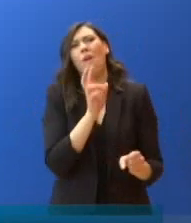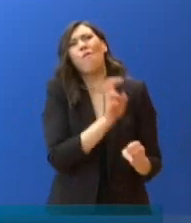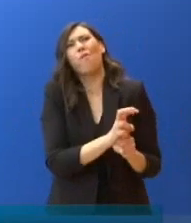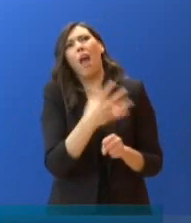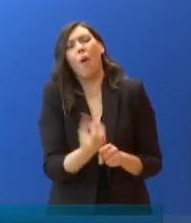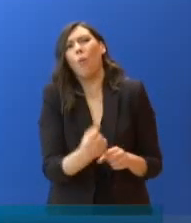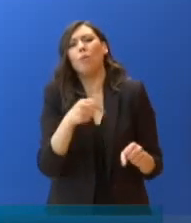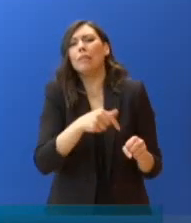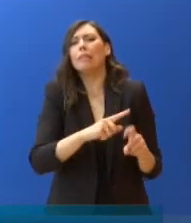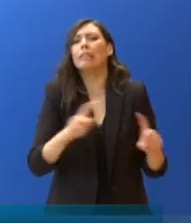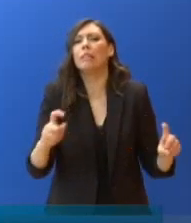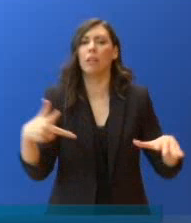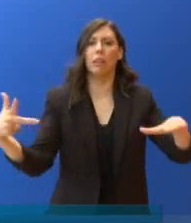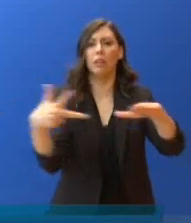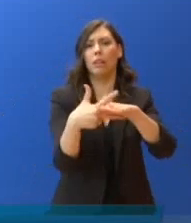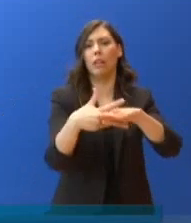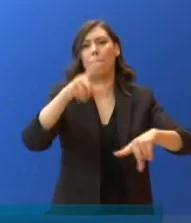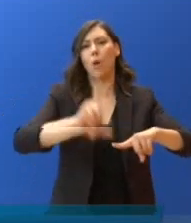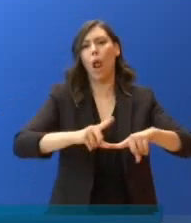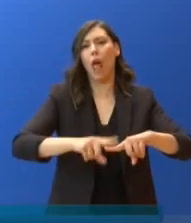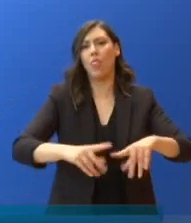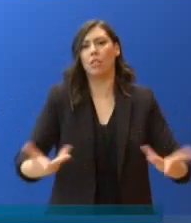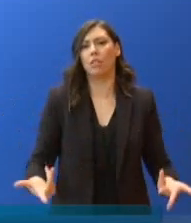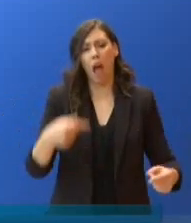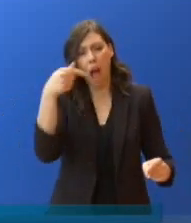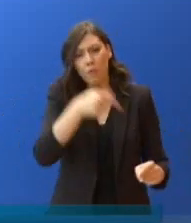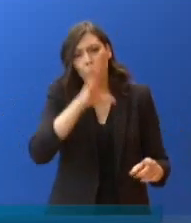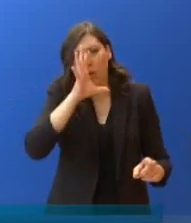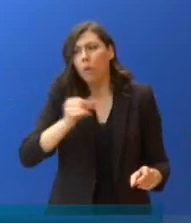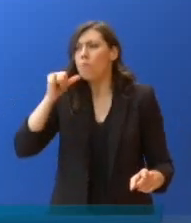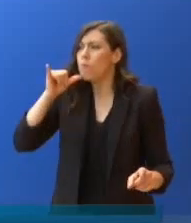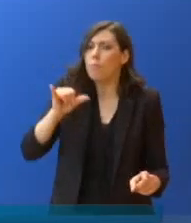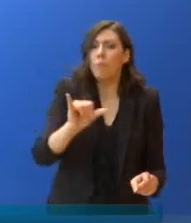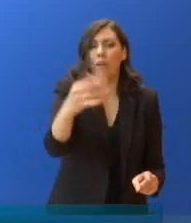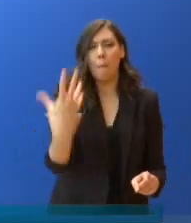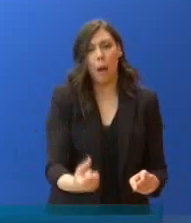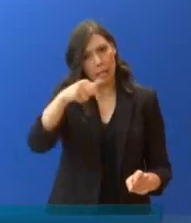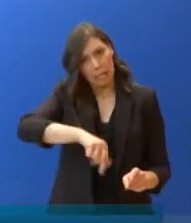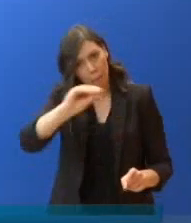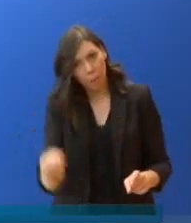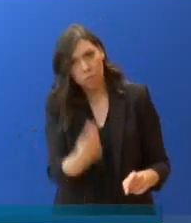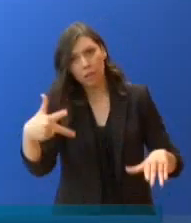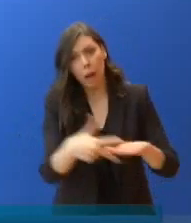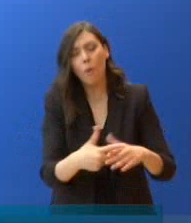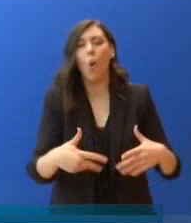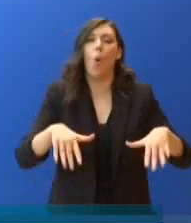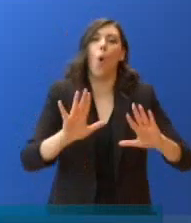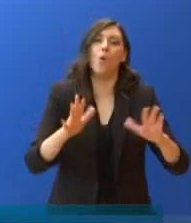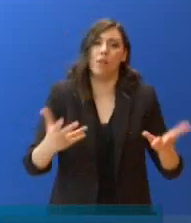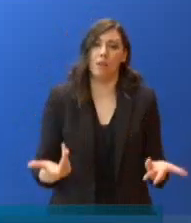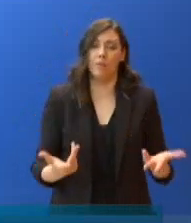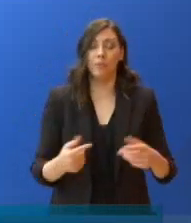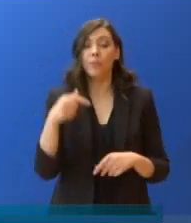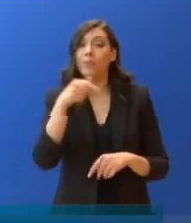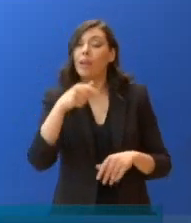Το Ταμείο του Κράτους υπάρχει σήμερα, όπως υπήρχε και χθες, όπως υπήρχε πάντα. Αυτό το Ταμείο σήμερα απαρτίζεται, για να το κάνουμε πιο